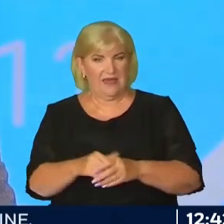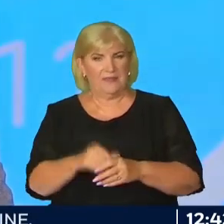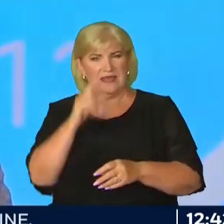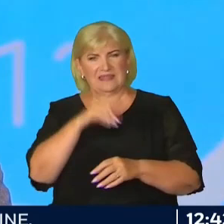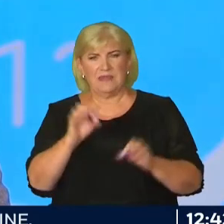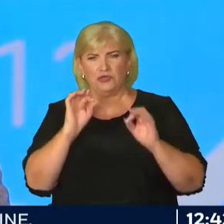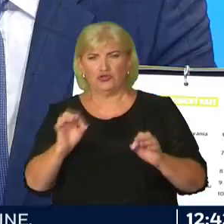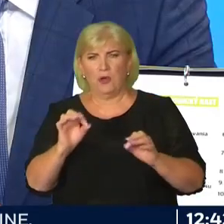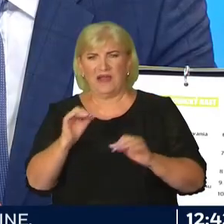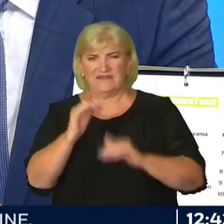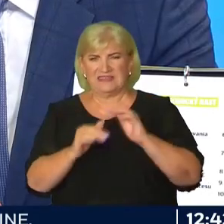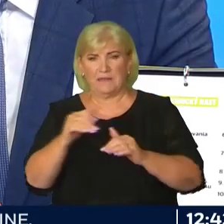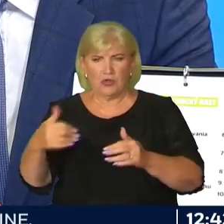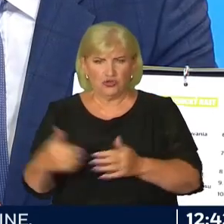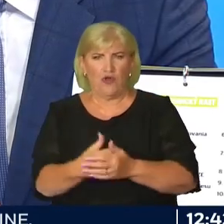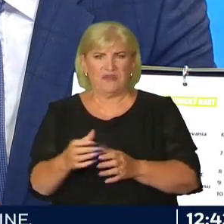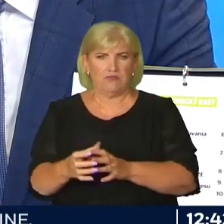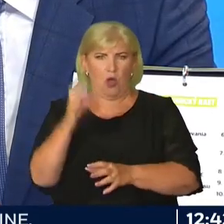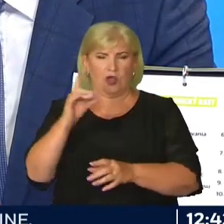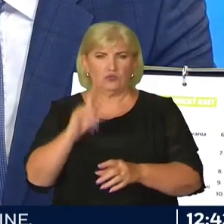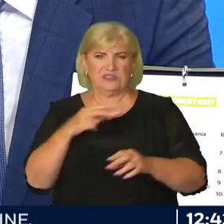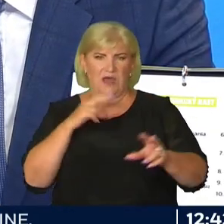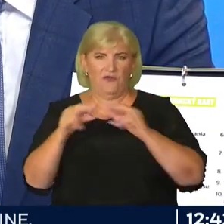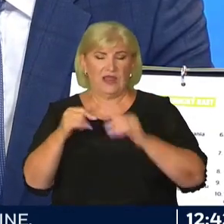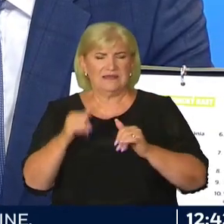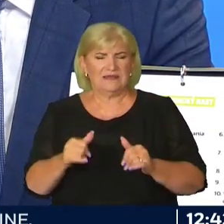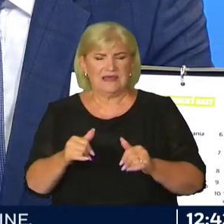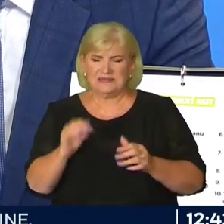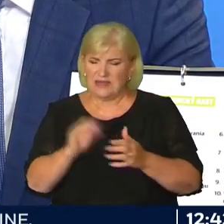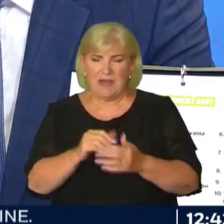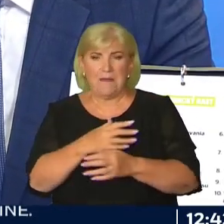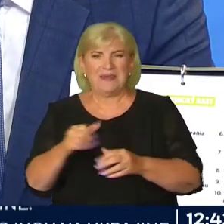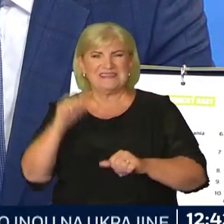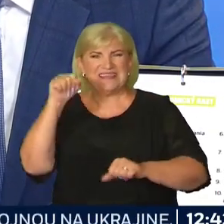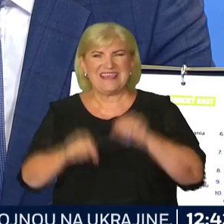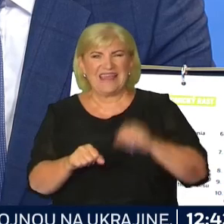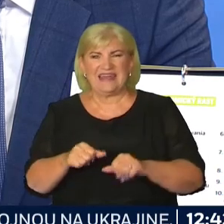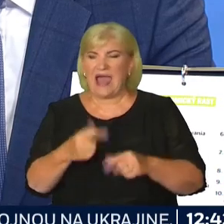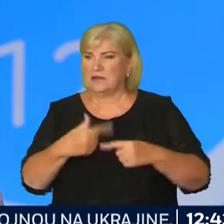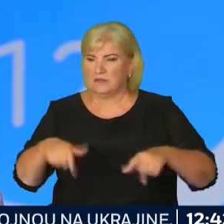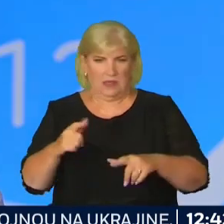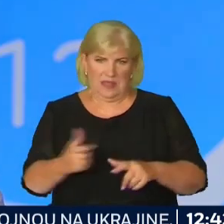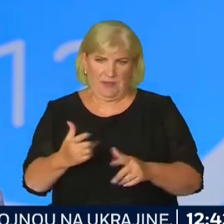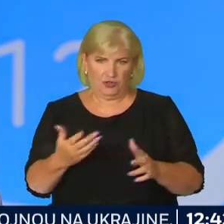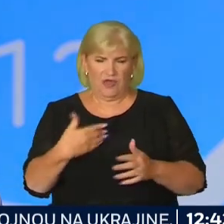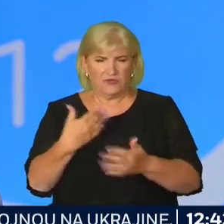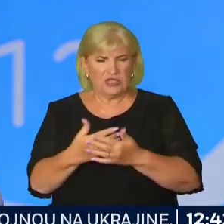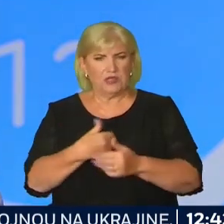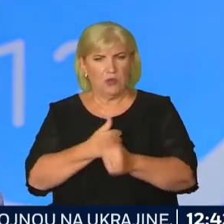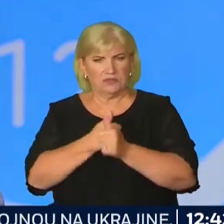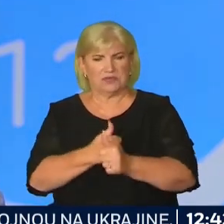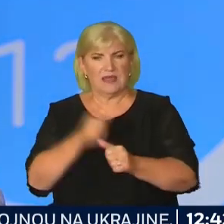Tam je dobrá infraštúru, ktorá je na vystávanie nového bloku. Musíme o tom hovoriť. Dnes je evidentné, že bez jadra krajiny neprežijú. Ja som bol vždy zastancom jadrovej energie,